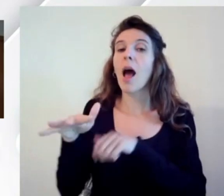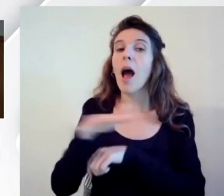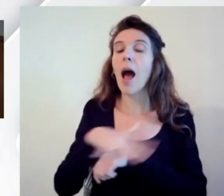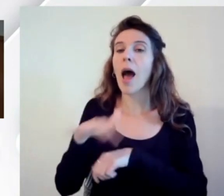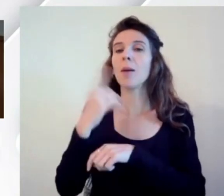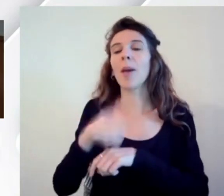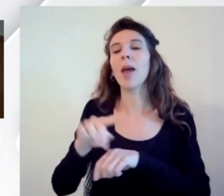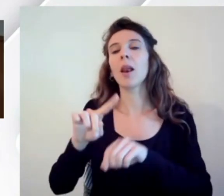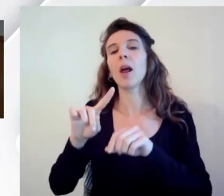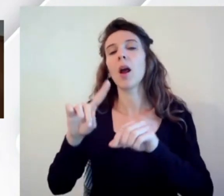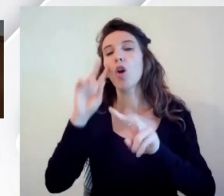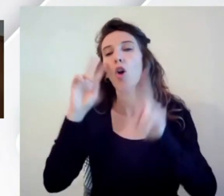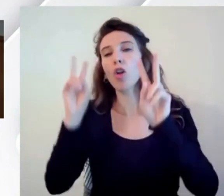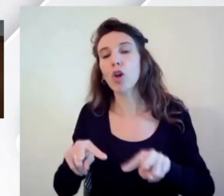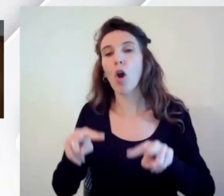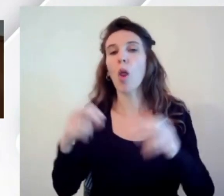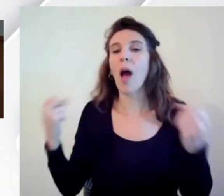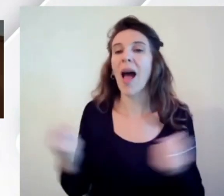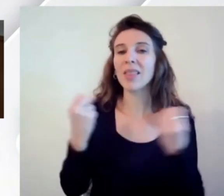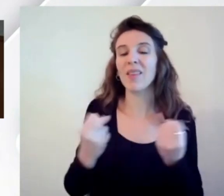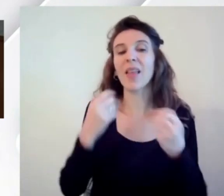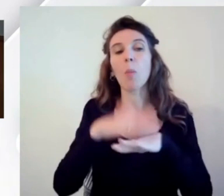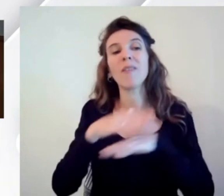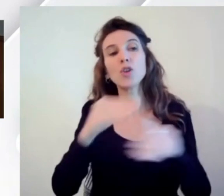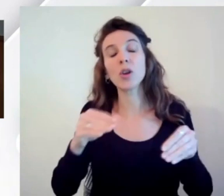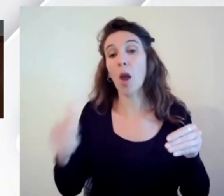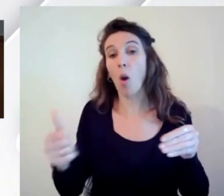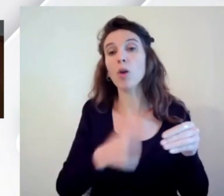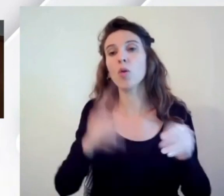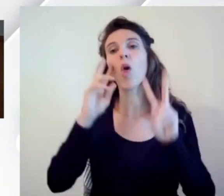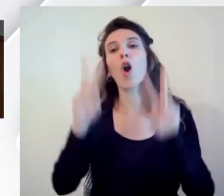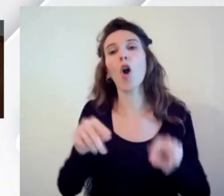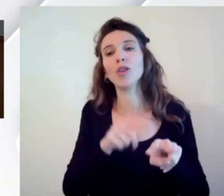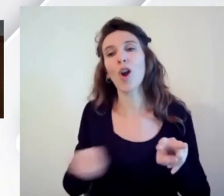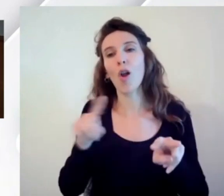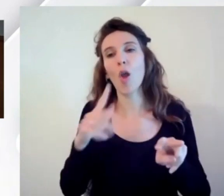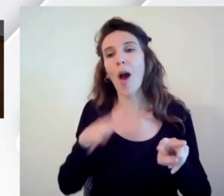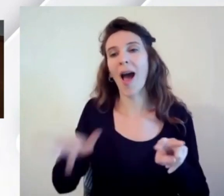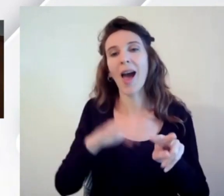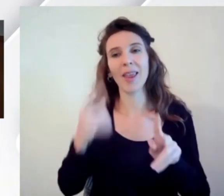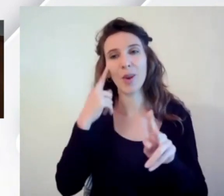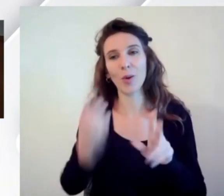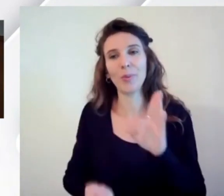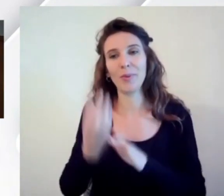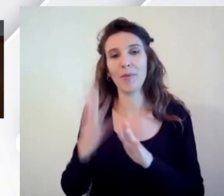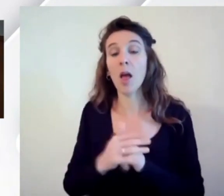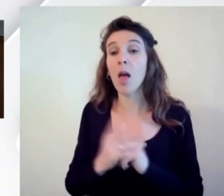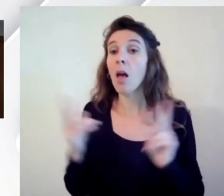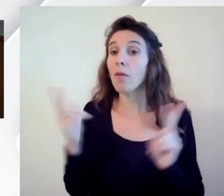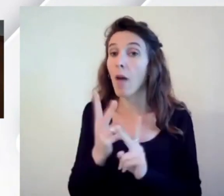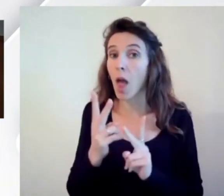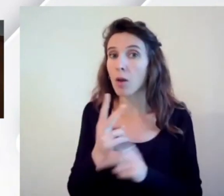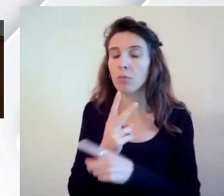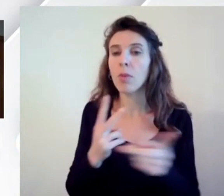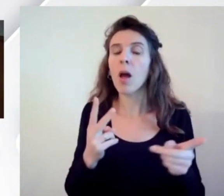delle attività di ogni professionista nel caso specifico dovete sapere che esiste il